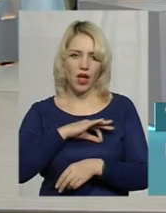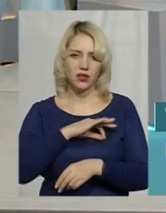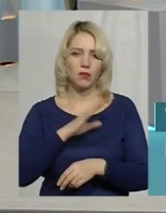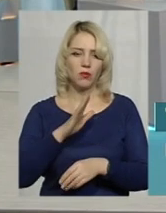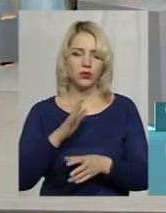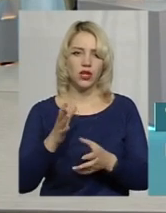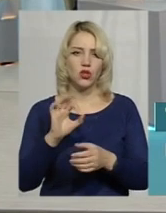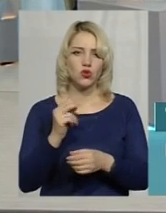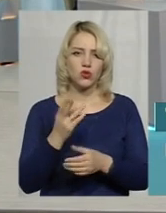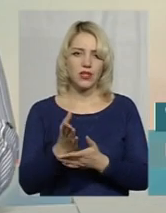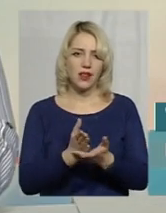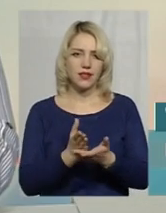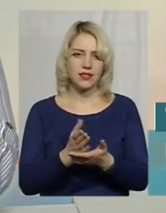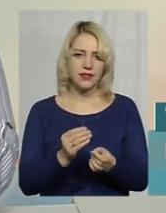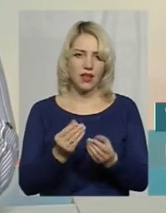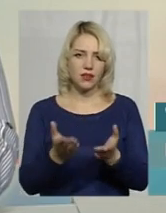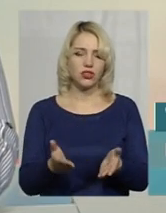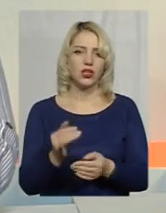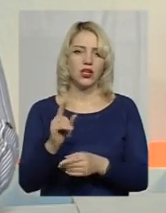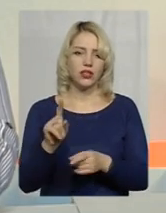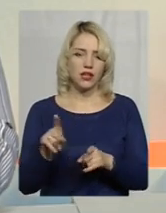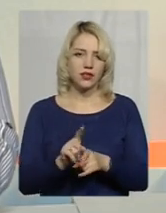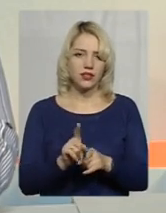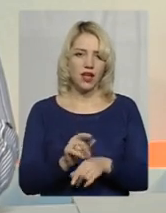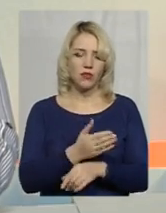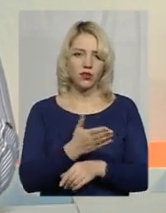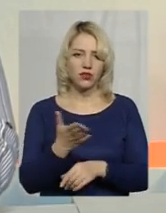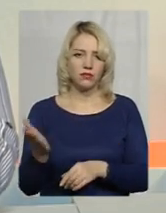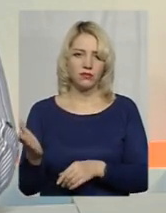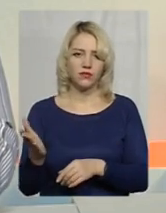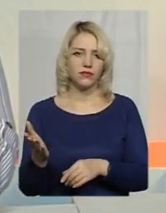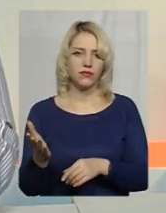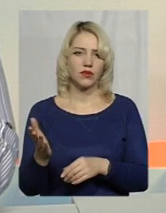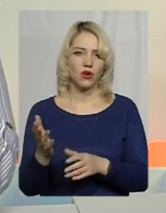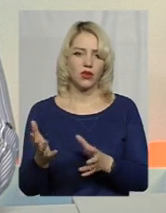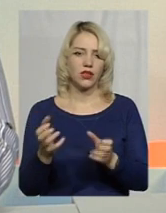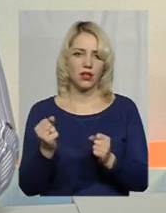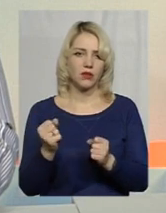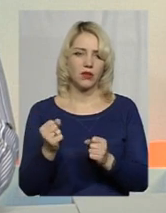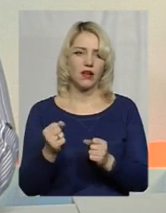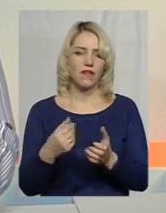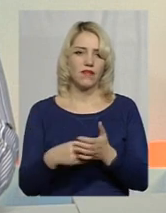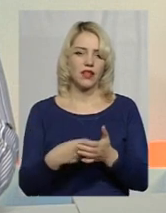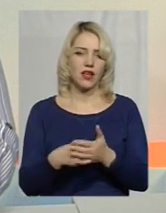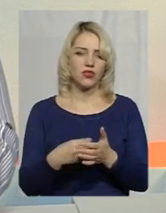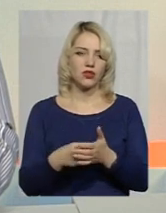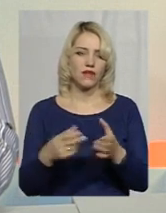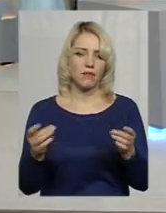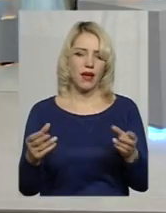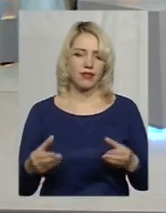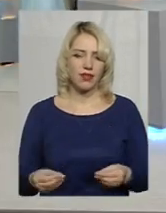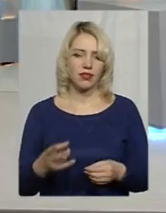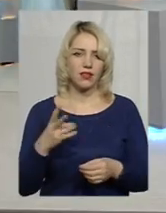соціальний стаж і так само отримає фінансовий пакет на утримання дитини,